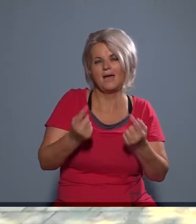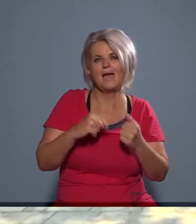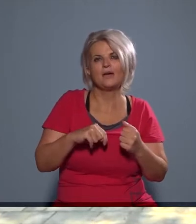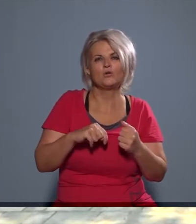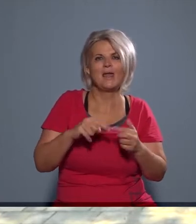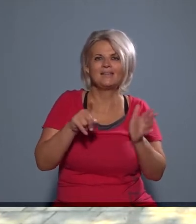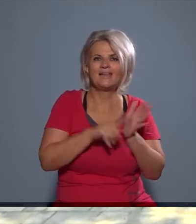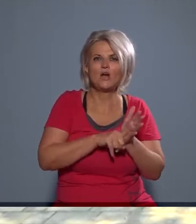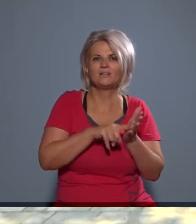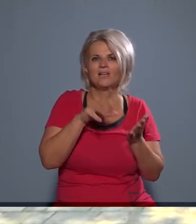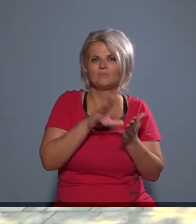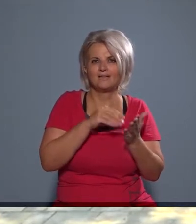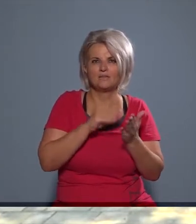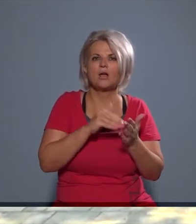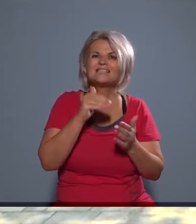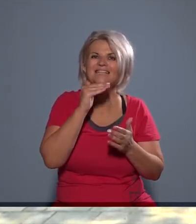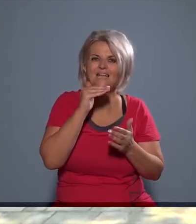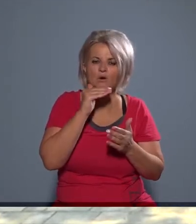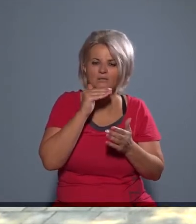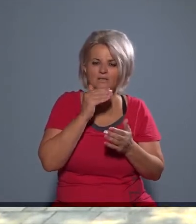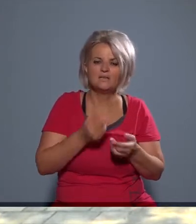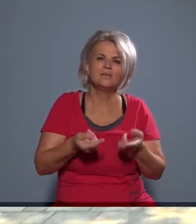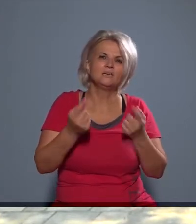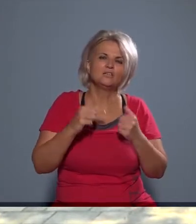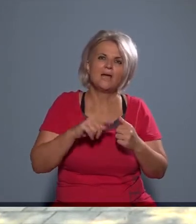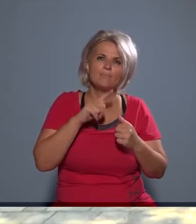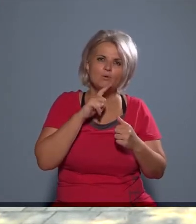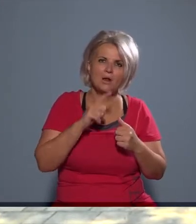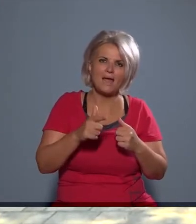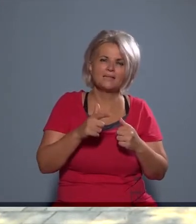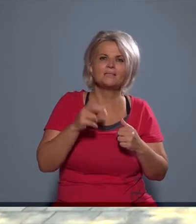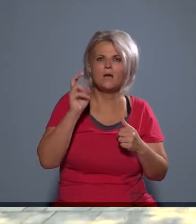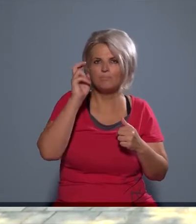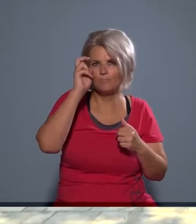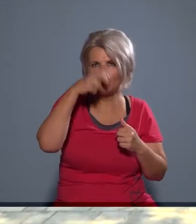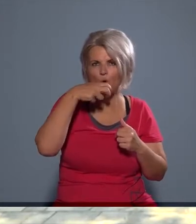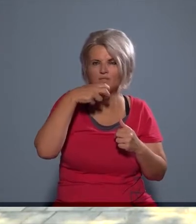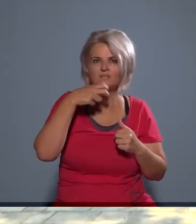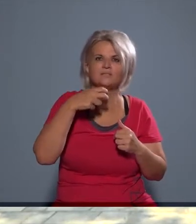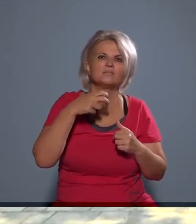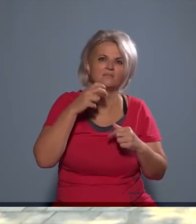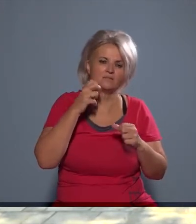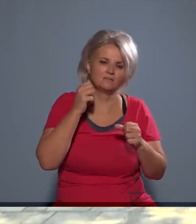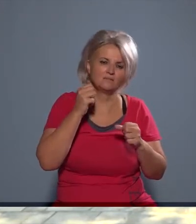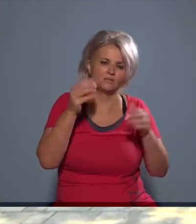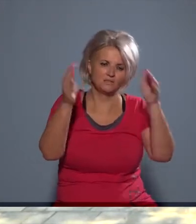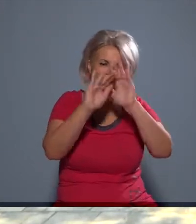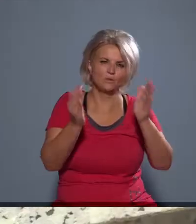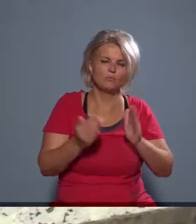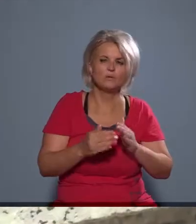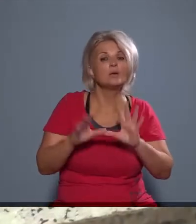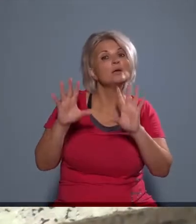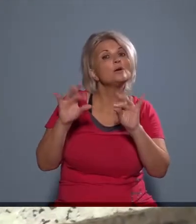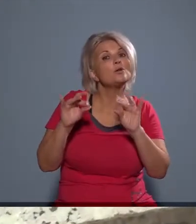és akkor erről készül egy szilikon negatív, és akkor ebből lesz viaszveszelytéses eljárással bronzön készítve.